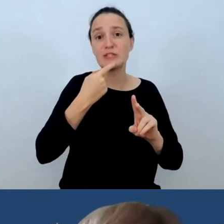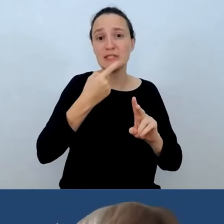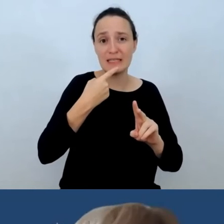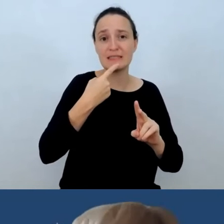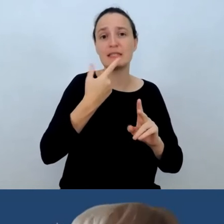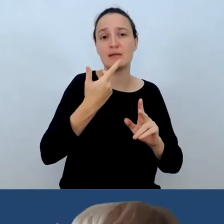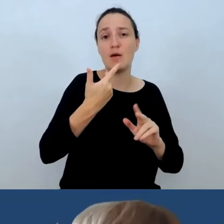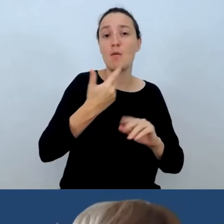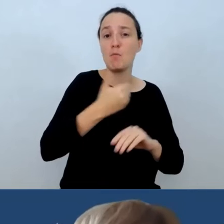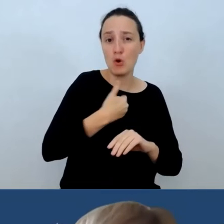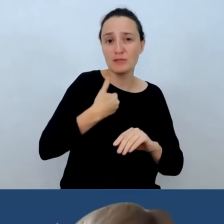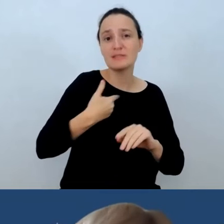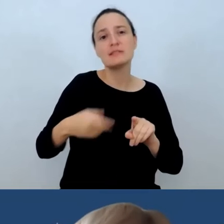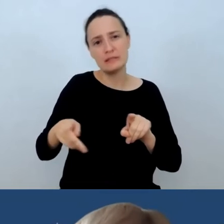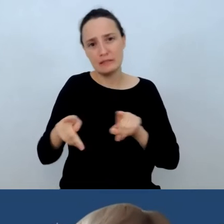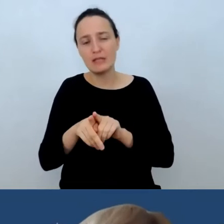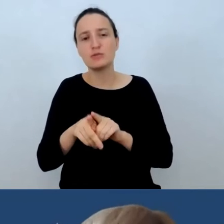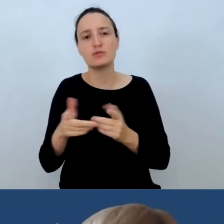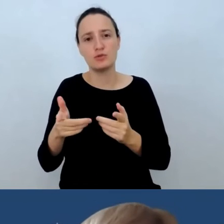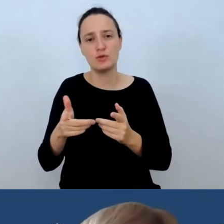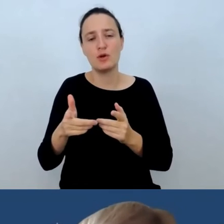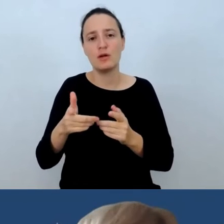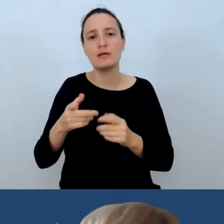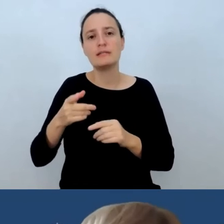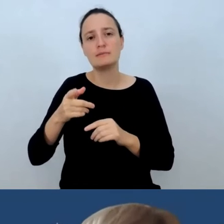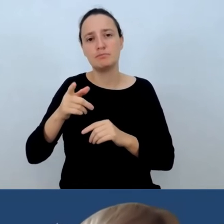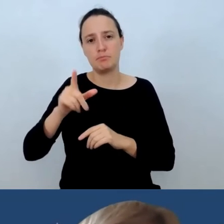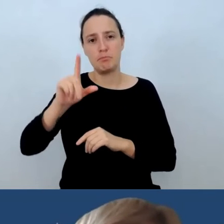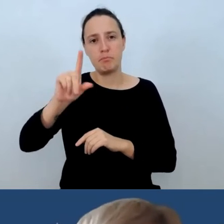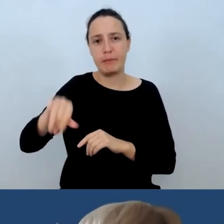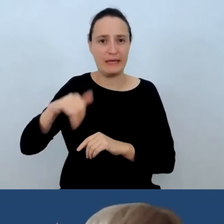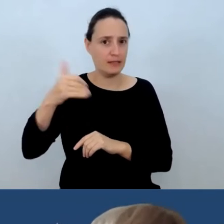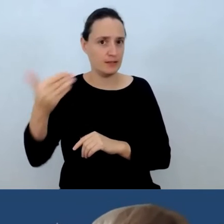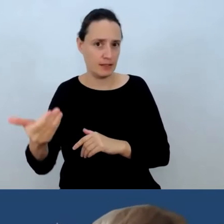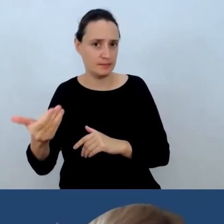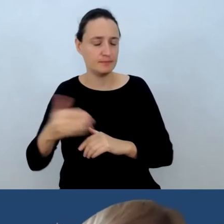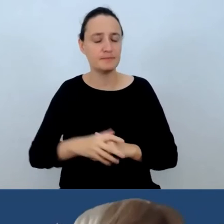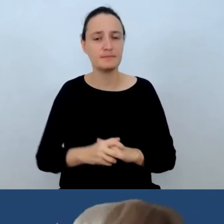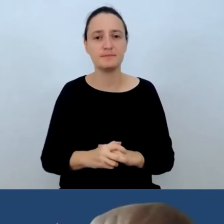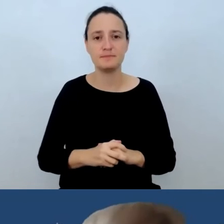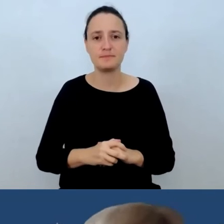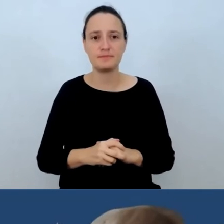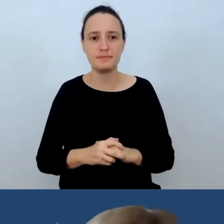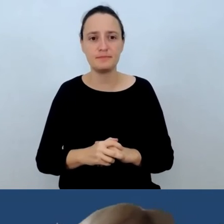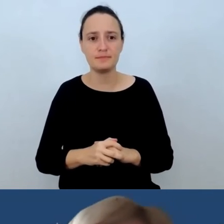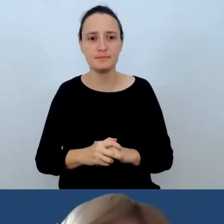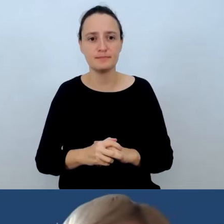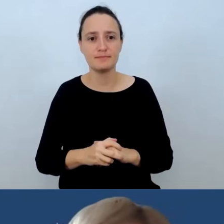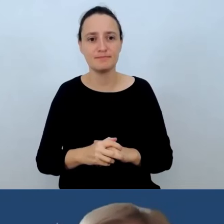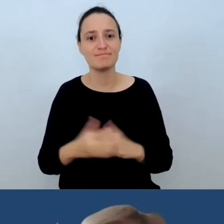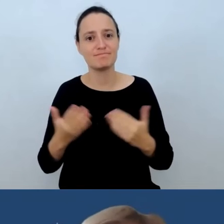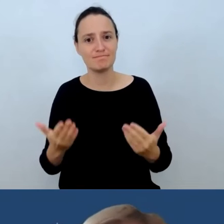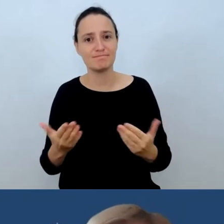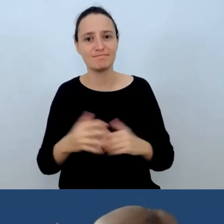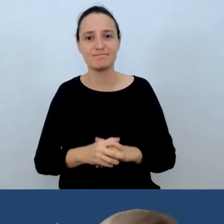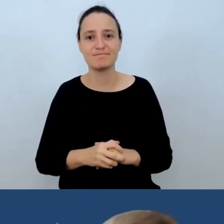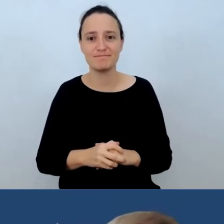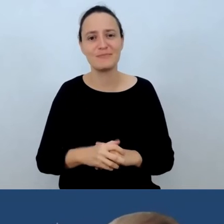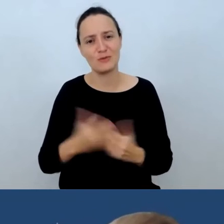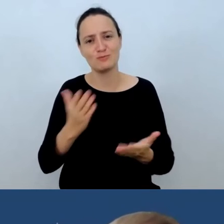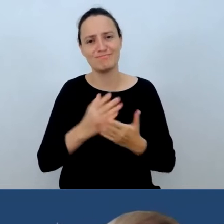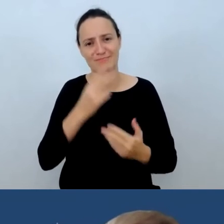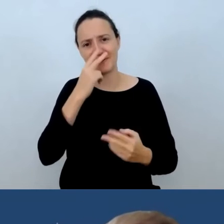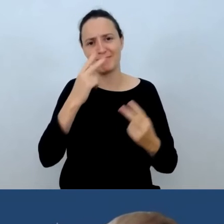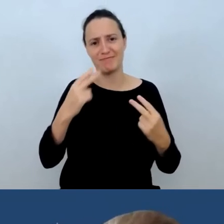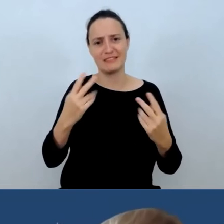jak i również na język polski migowy. I jak Państwo widzą,